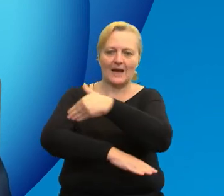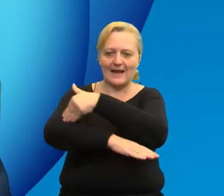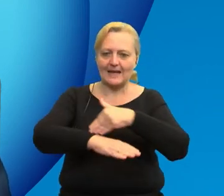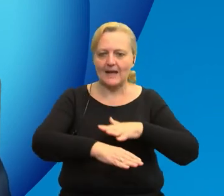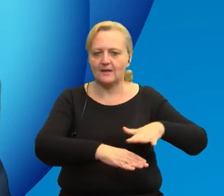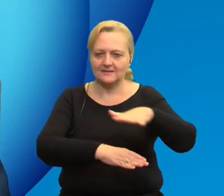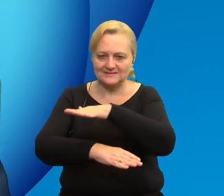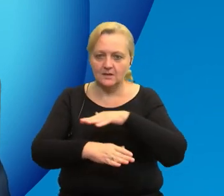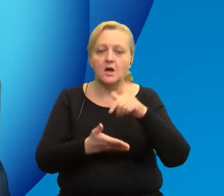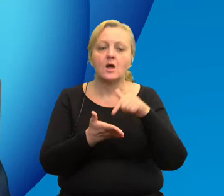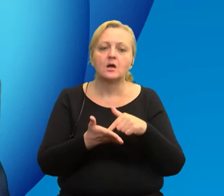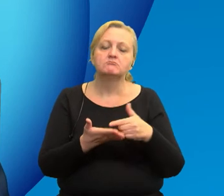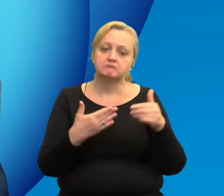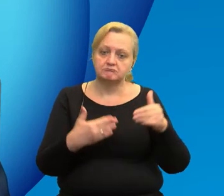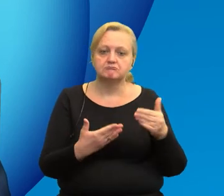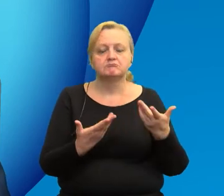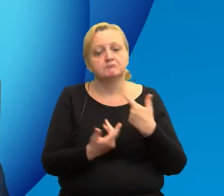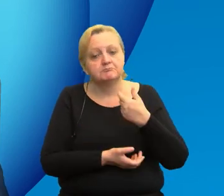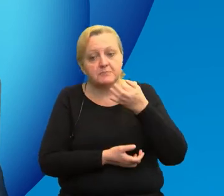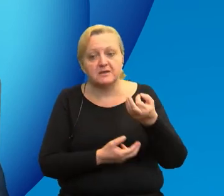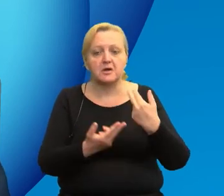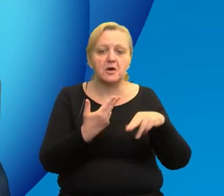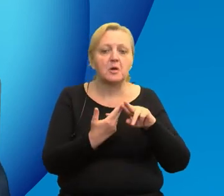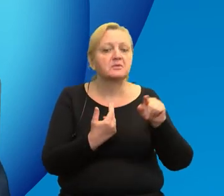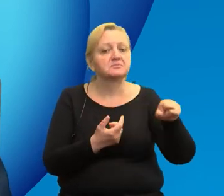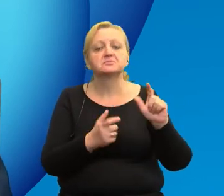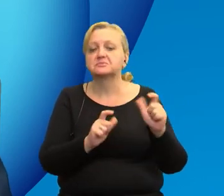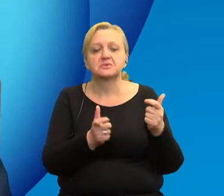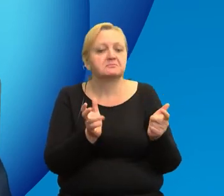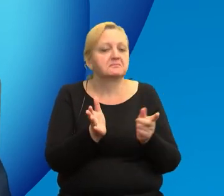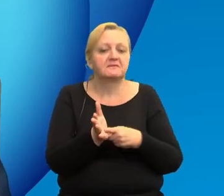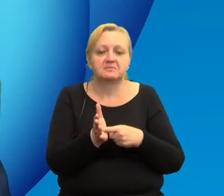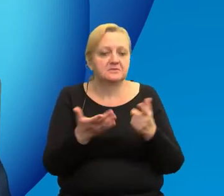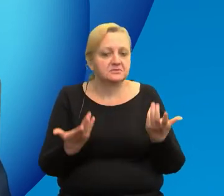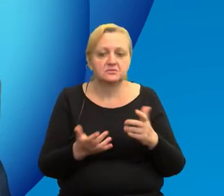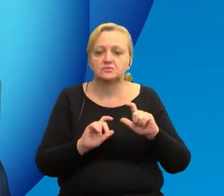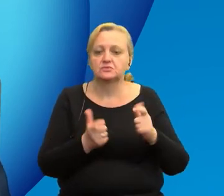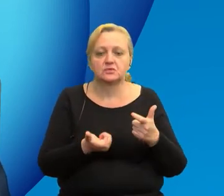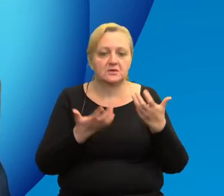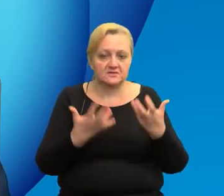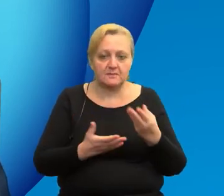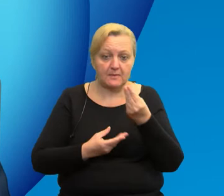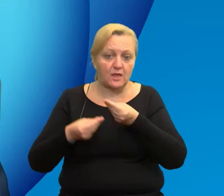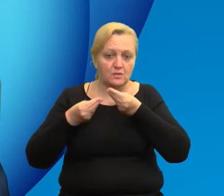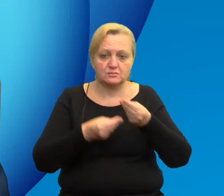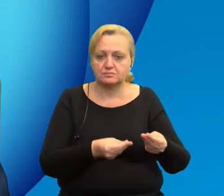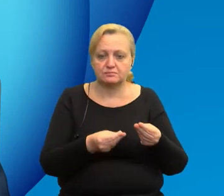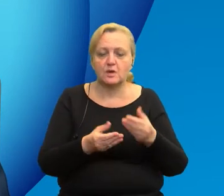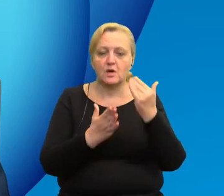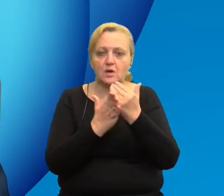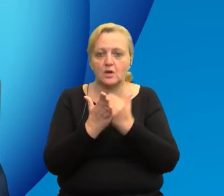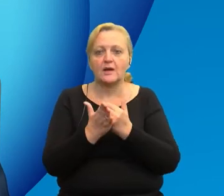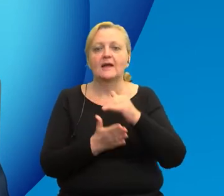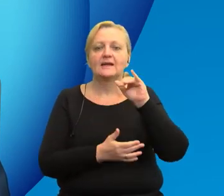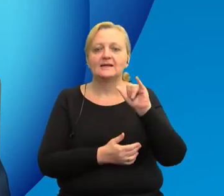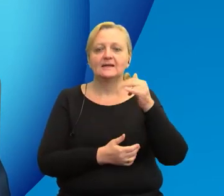Sądę, która miała odpowiedzieć na pytanie, jakie mają mieszkańcy oczekiwania, na co chcieliby przeznaczyć właśnie środki z programów